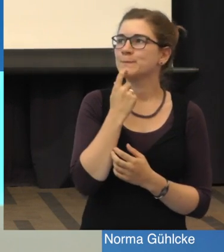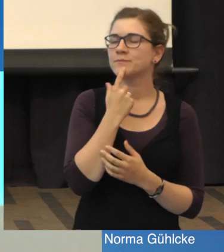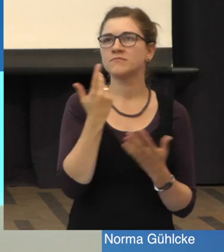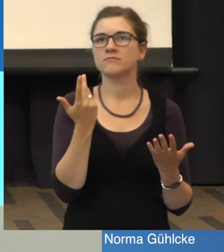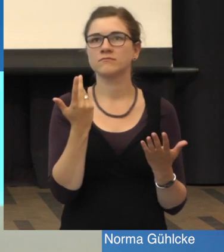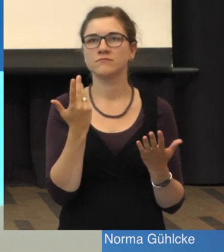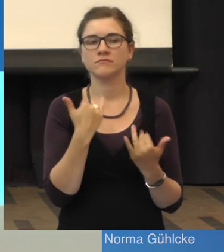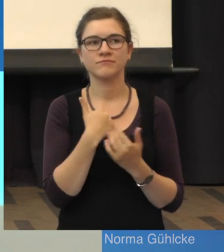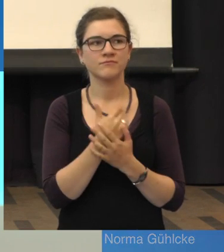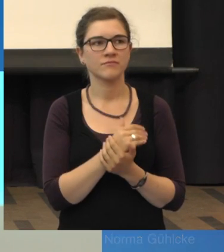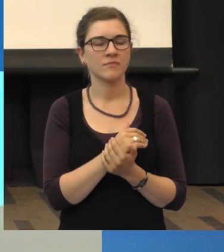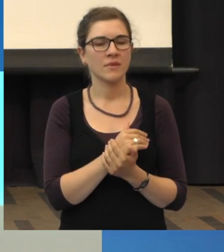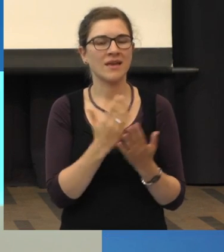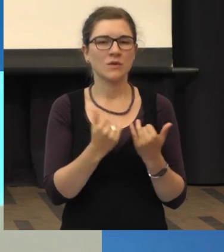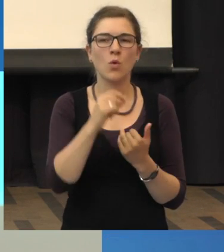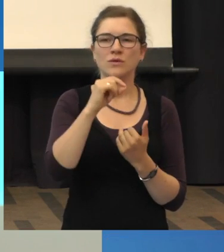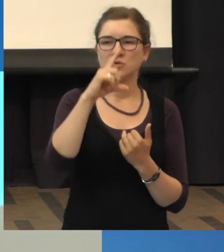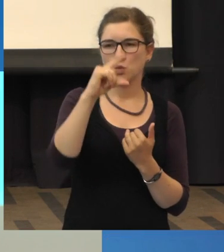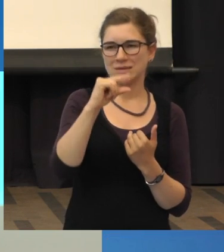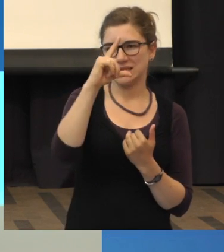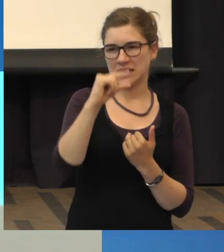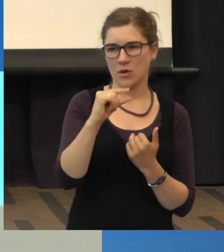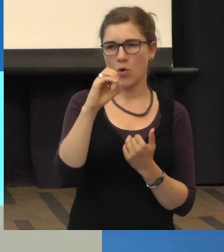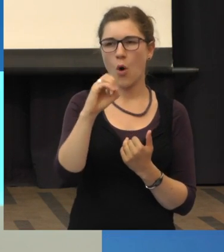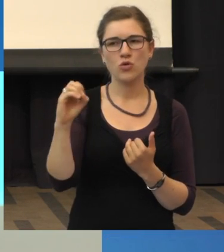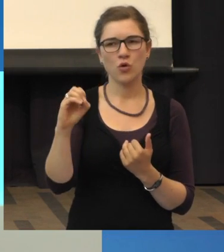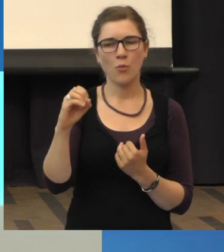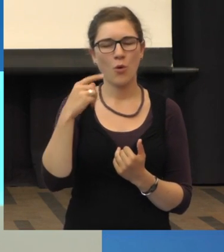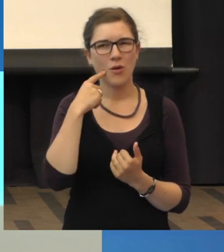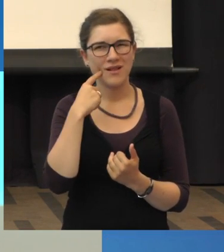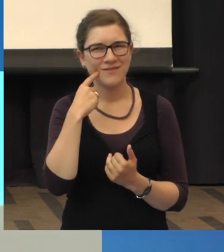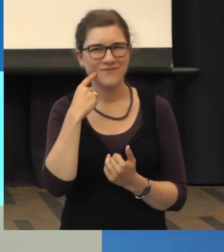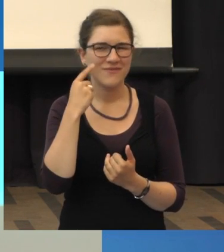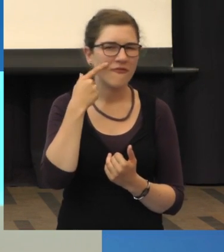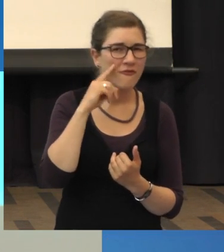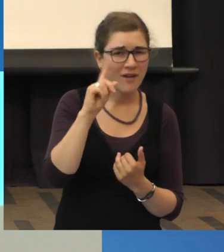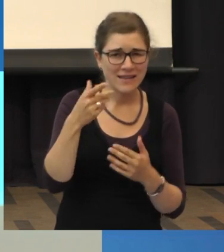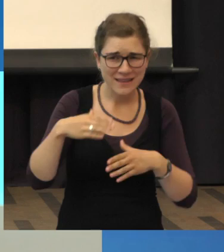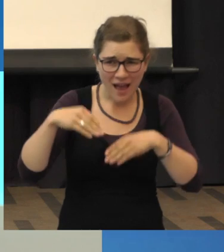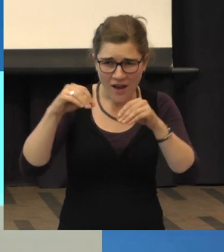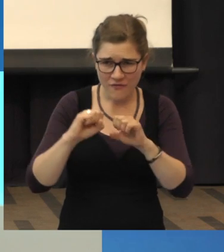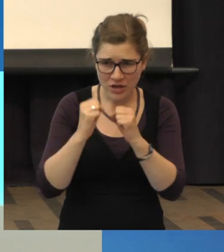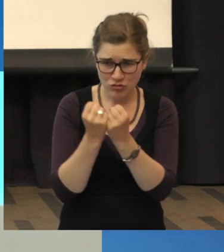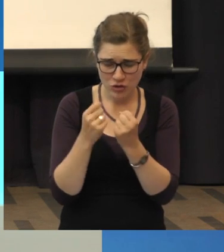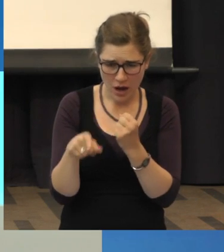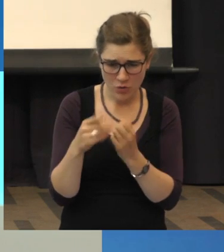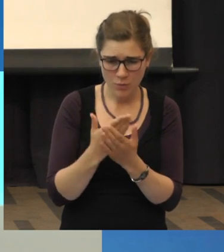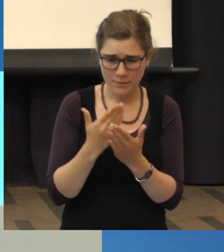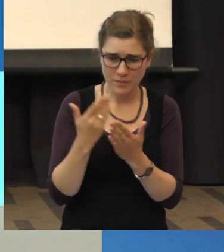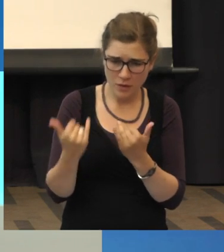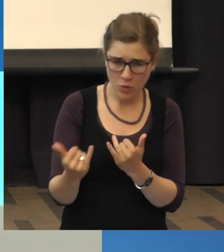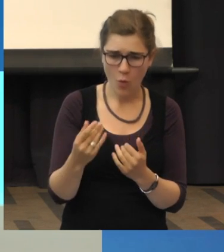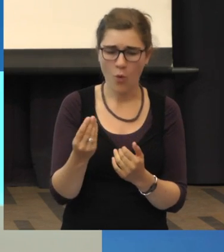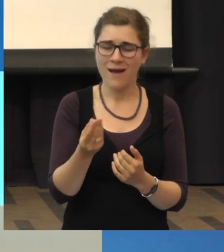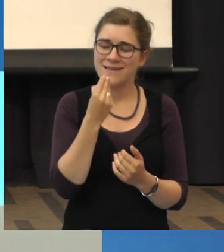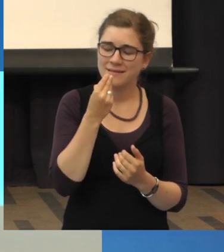wenn ich hier schäfte Augen hin bin, die Dosierung bei Orthomol nicht. Ich weiß, dass es im Anfangsstadium, als diese Medikamente oder diese Nahrungsergänzungsmittel